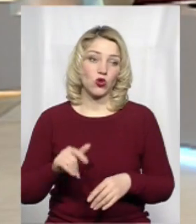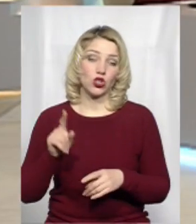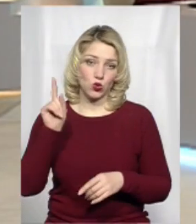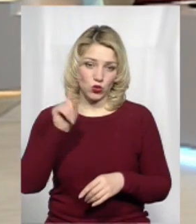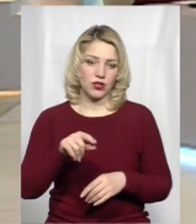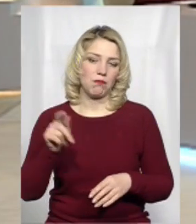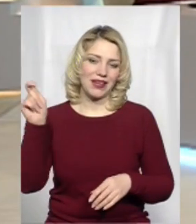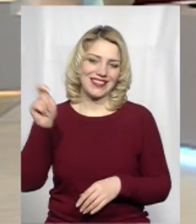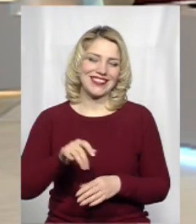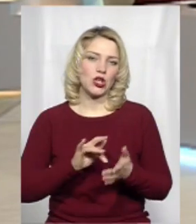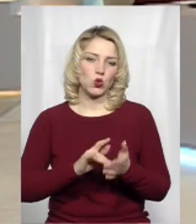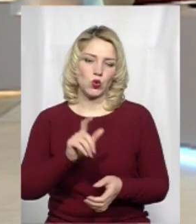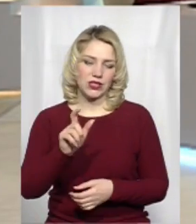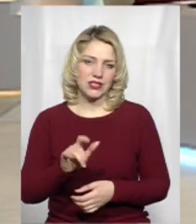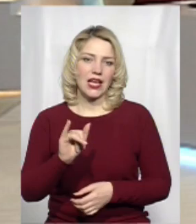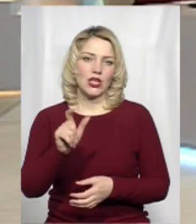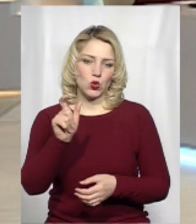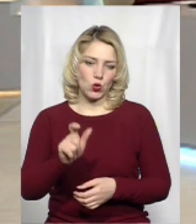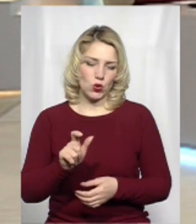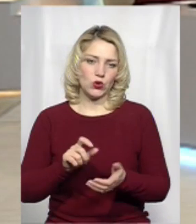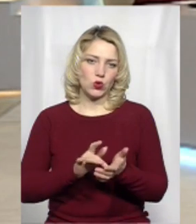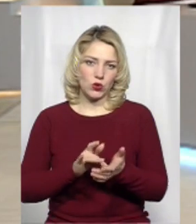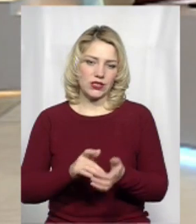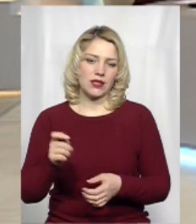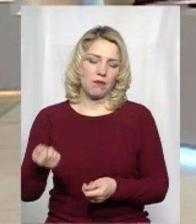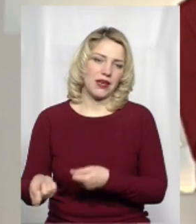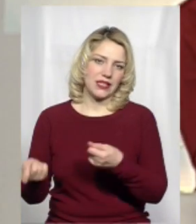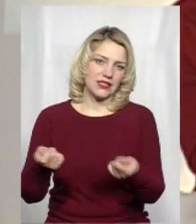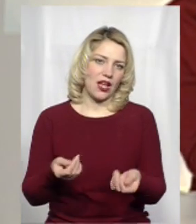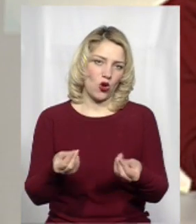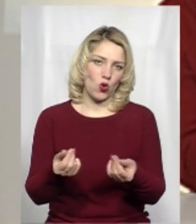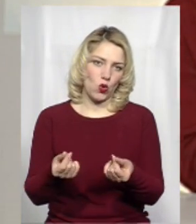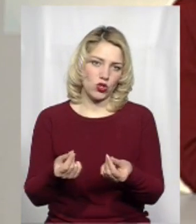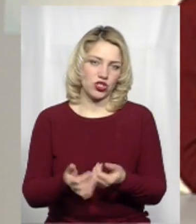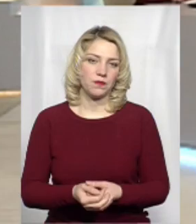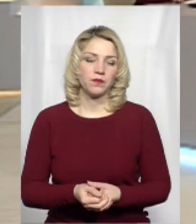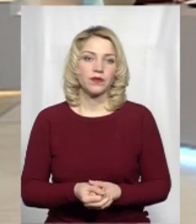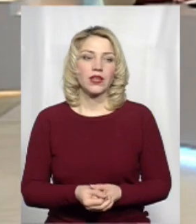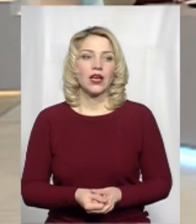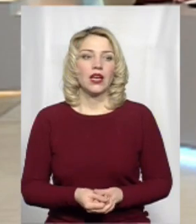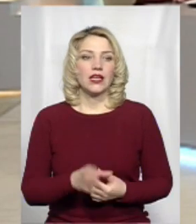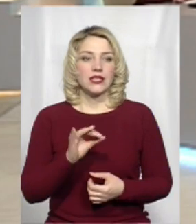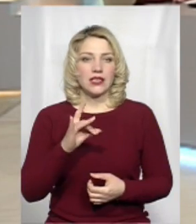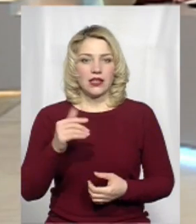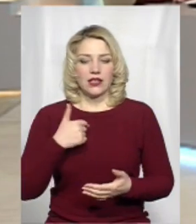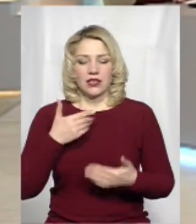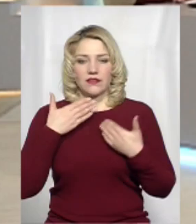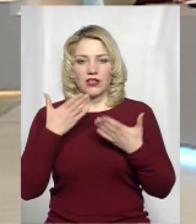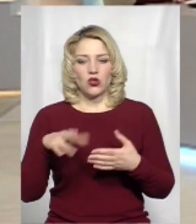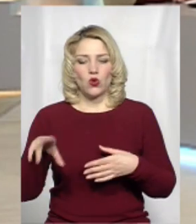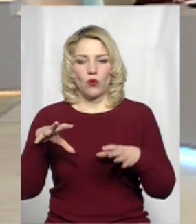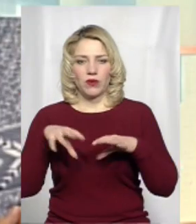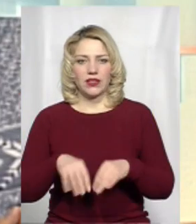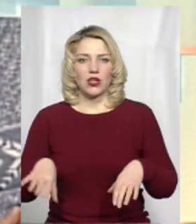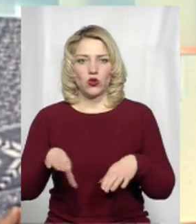турист, а турист принесе гроші. Це продукт. В стилі пана Сергія, я звертаюся до об'єднаних територіальних